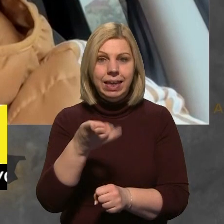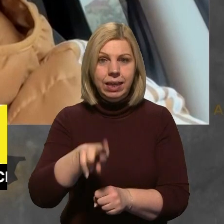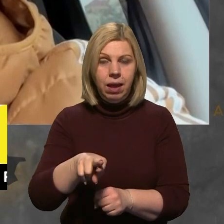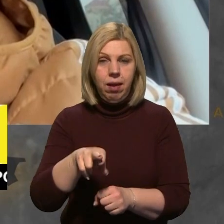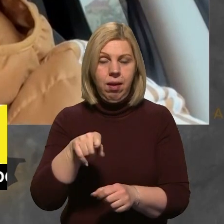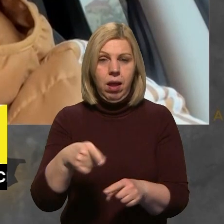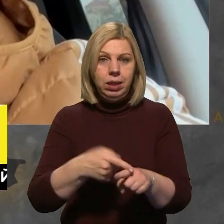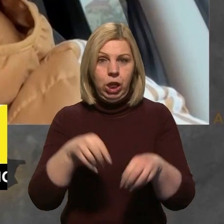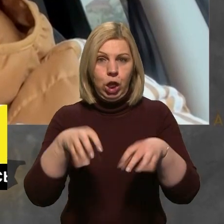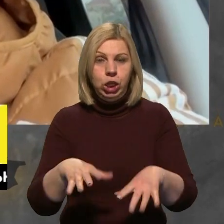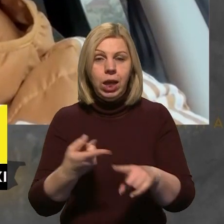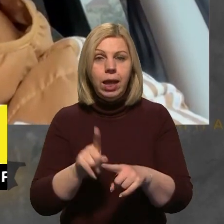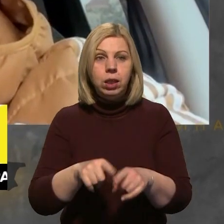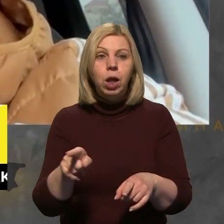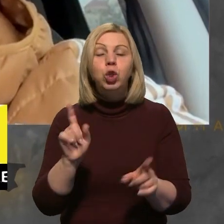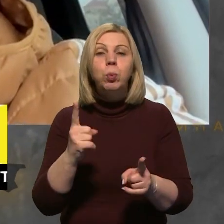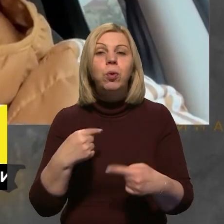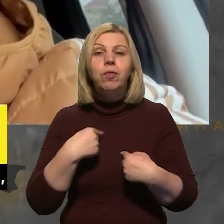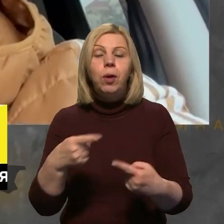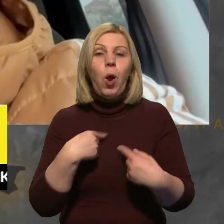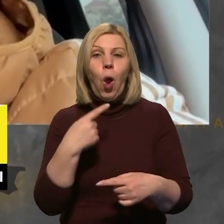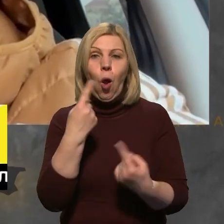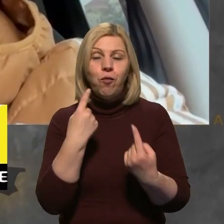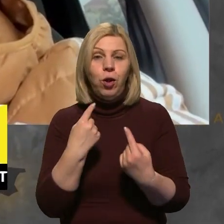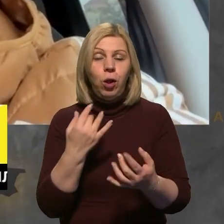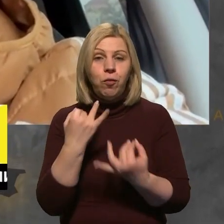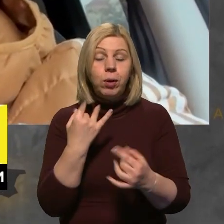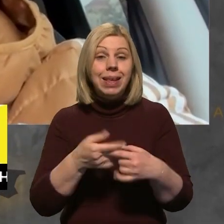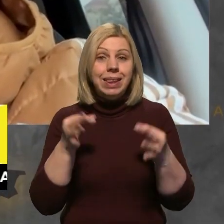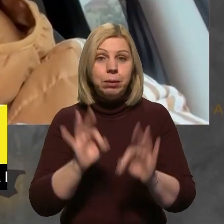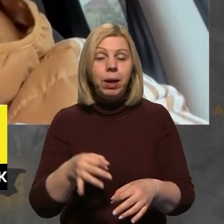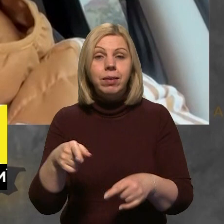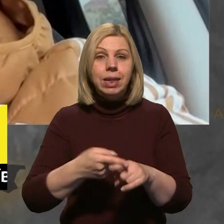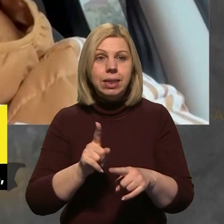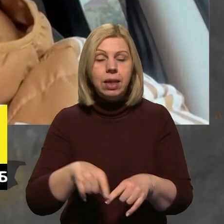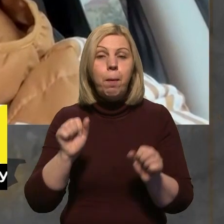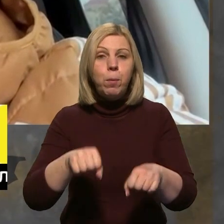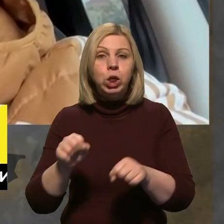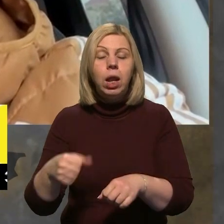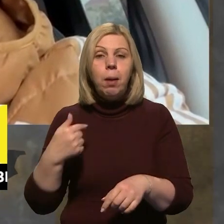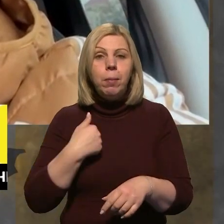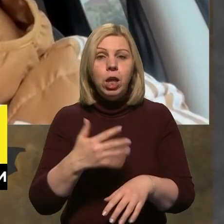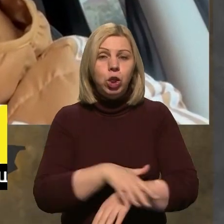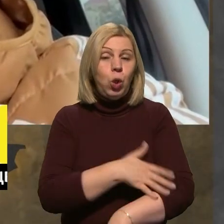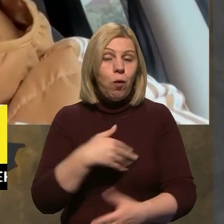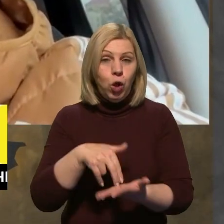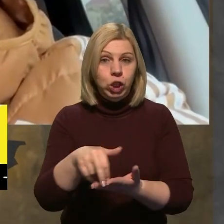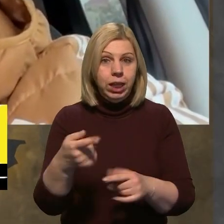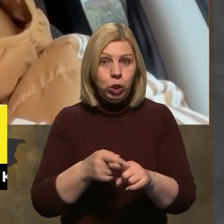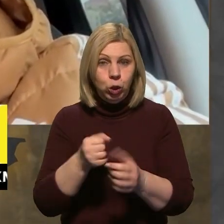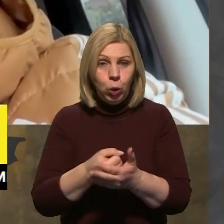рішенням. Тобто, якраз буквально, чому ми з вами, власне, говоримо, тому що, насправді, нарешті це стало можливо. Ми довгий шлях до цього йшли.